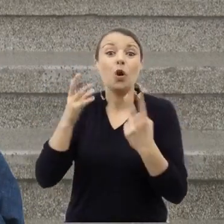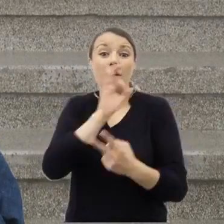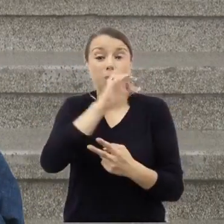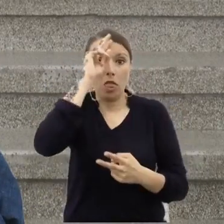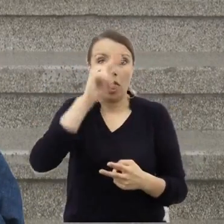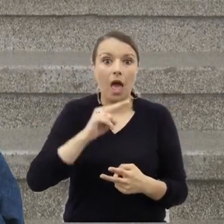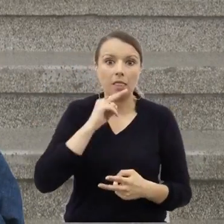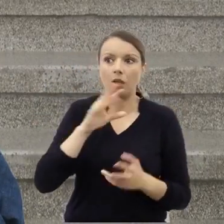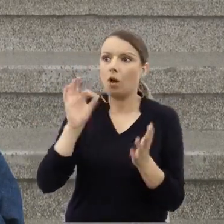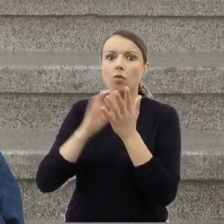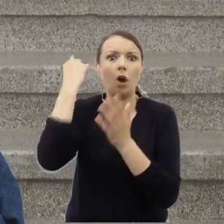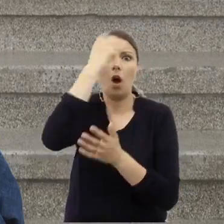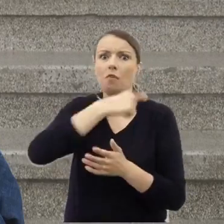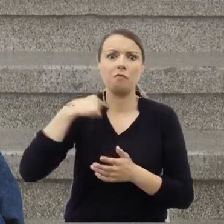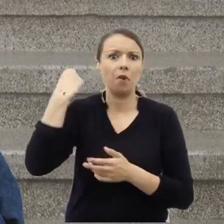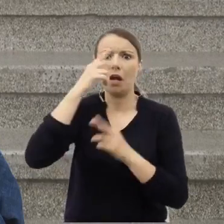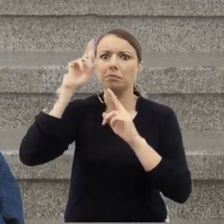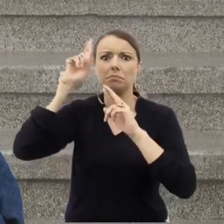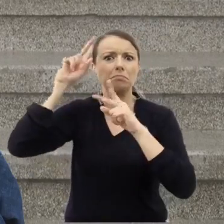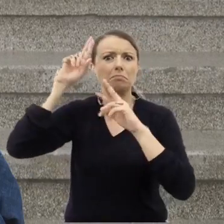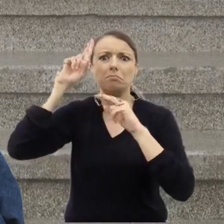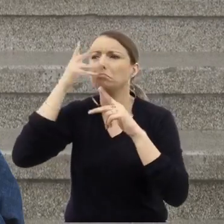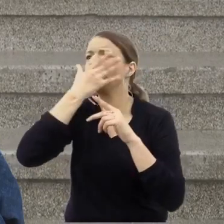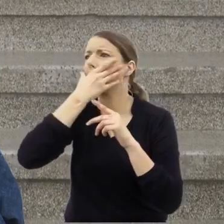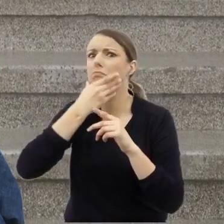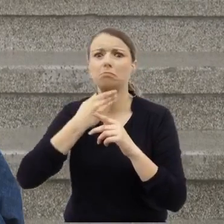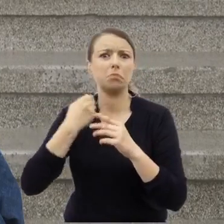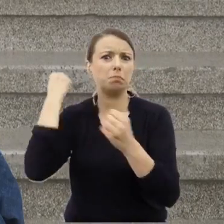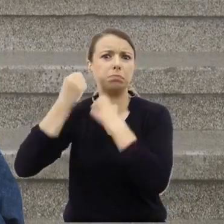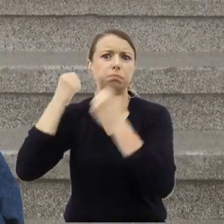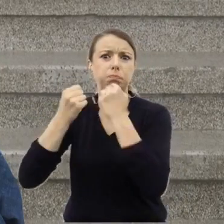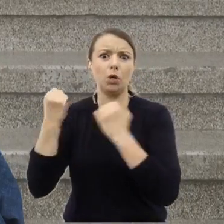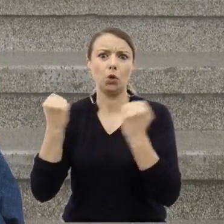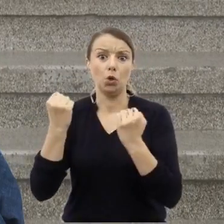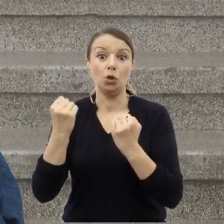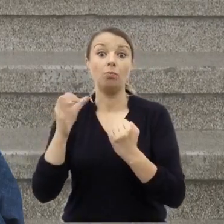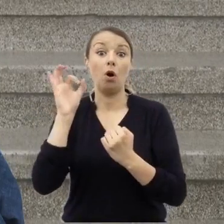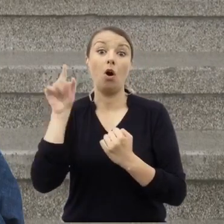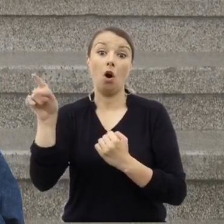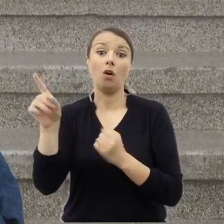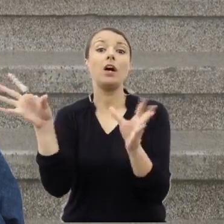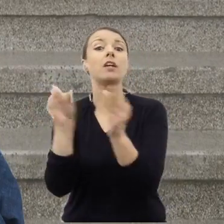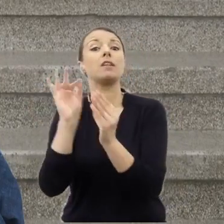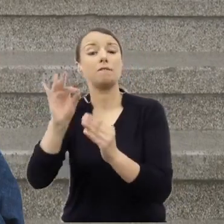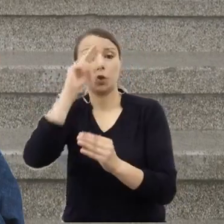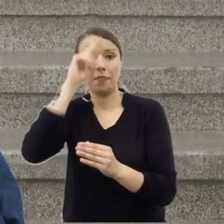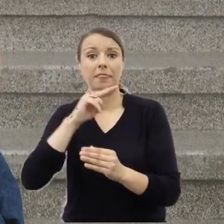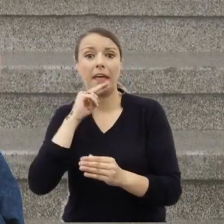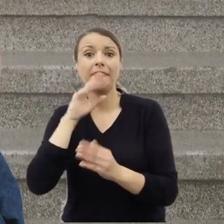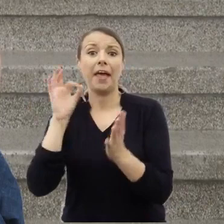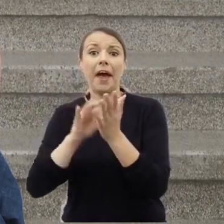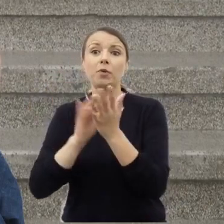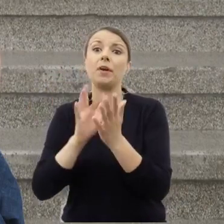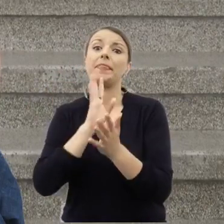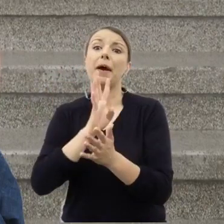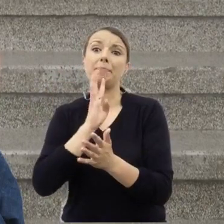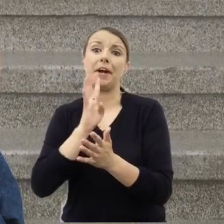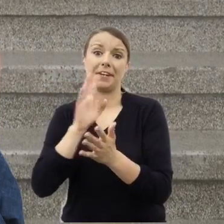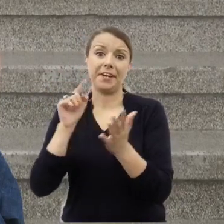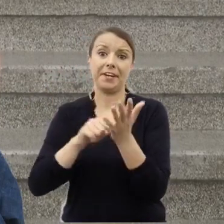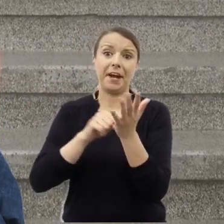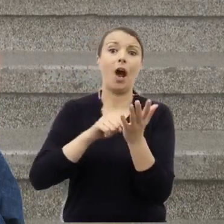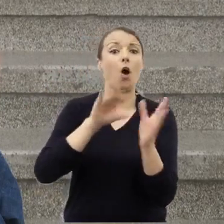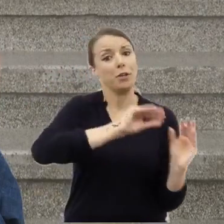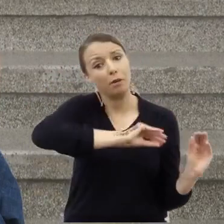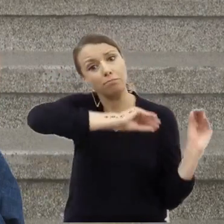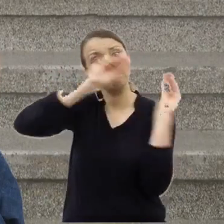przepłynął ocean z ojcem, trafił do Ameryki i można oglądać w internecie piękny